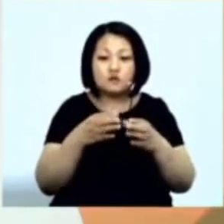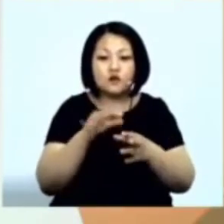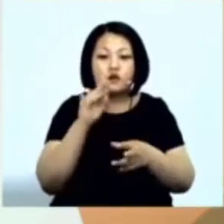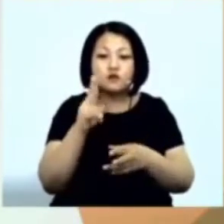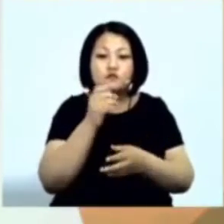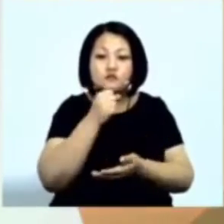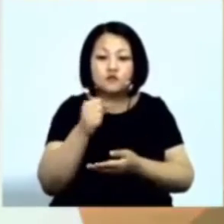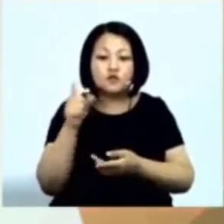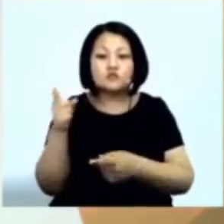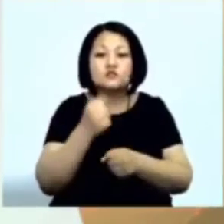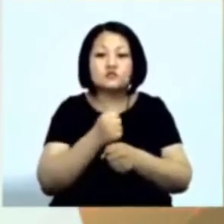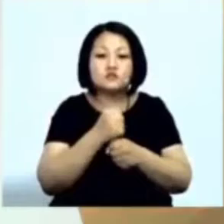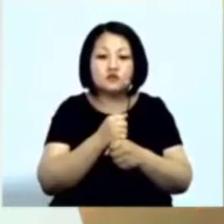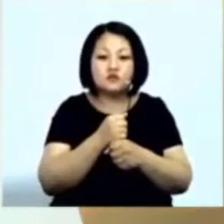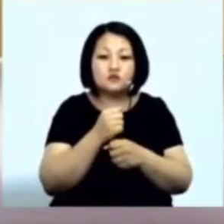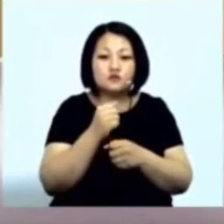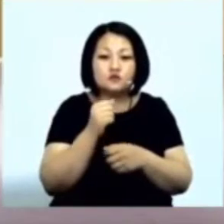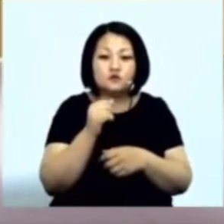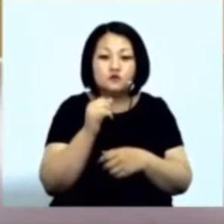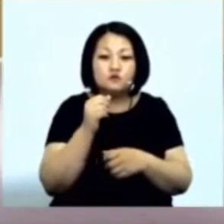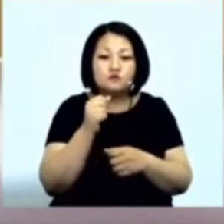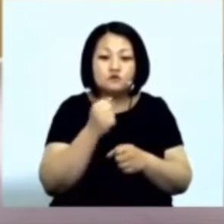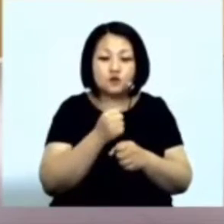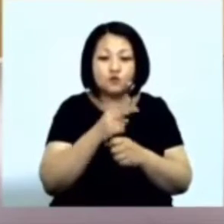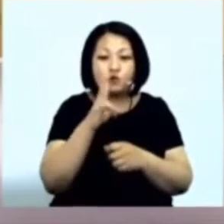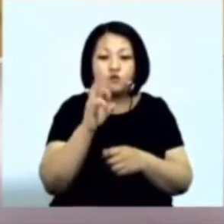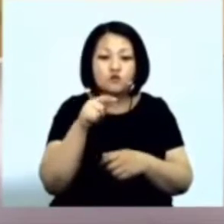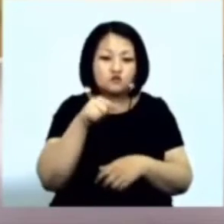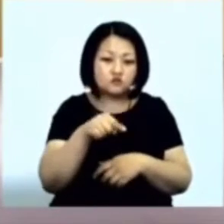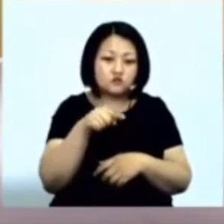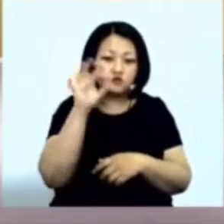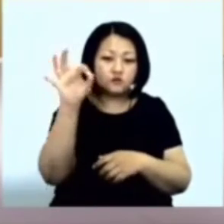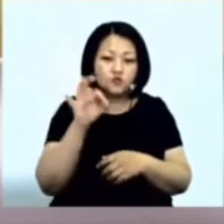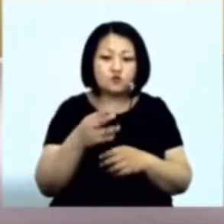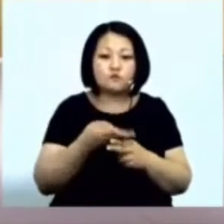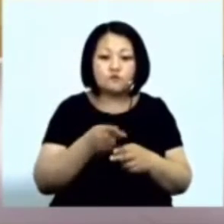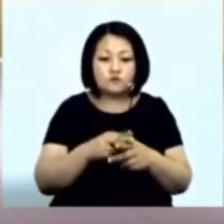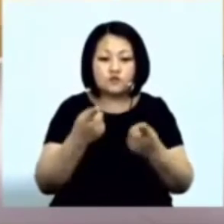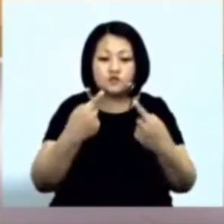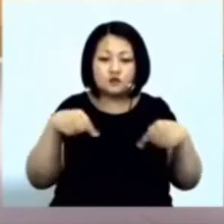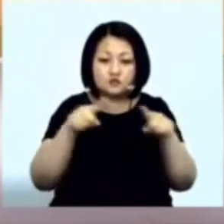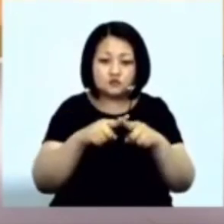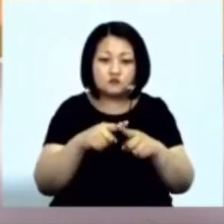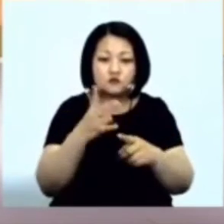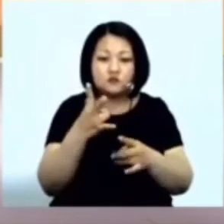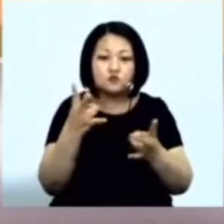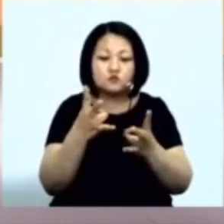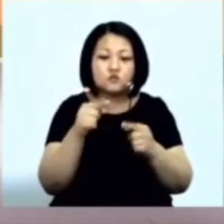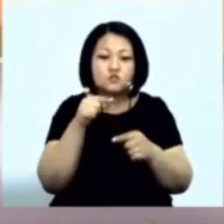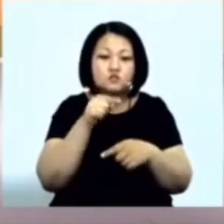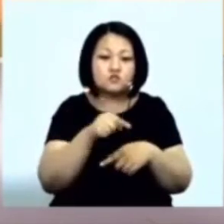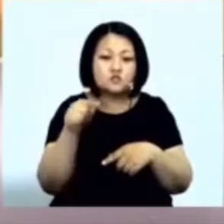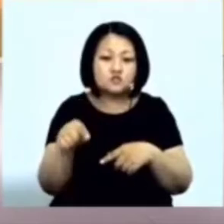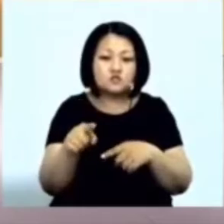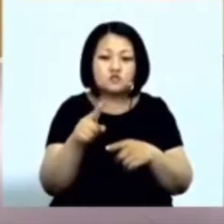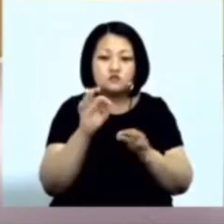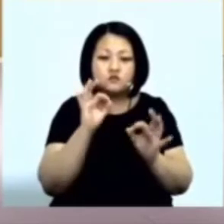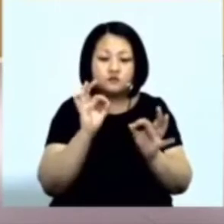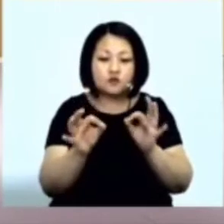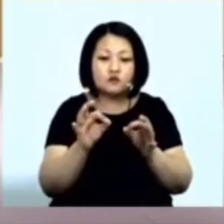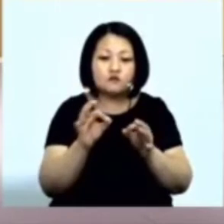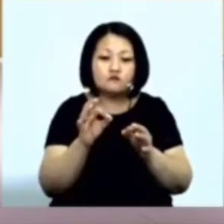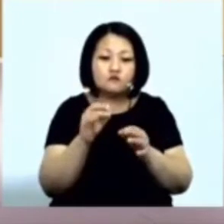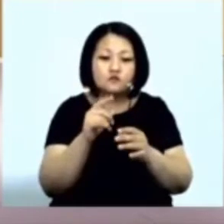делают работу На тысячи процентов Чтобы вот это Организовать Это было Подключить Тысячи правильных вещей Тысячи